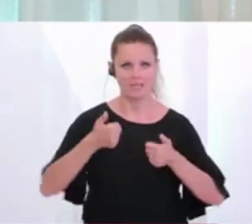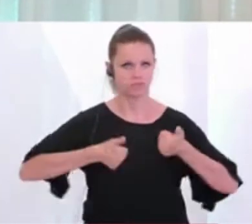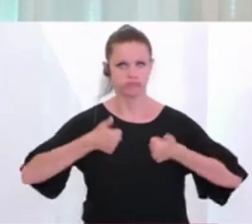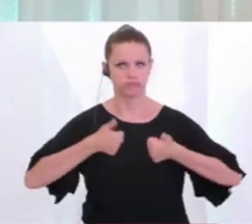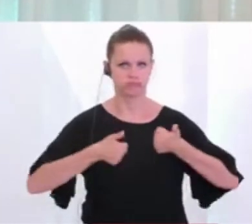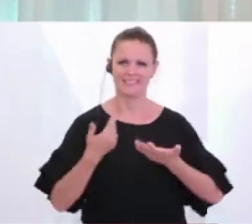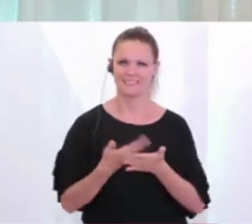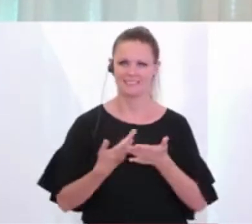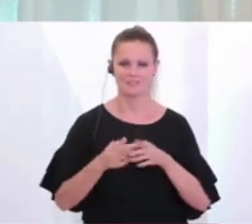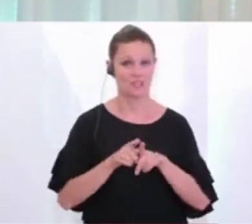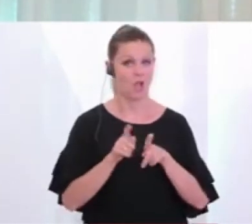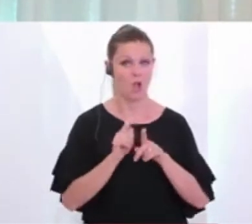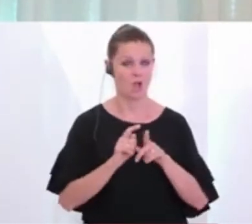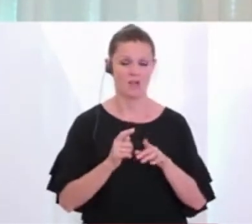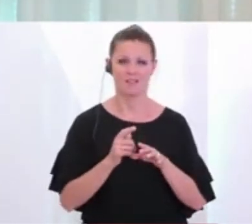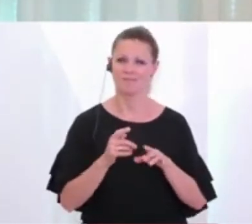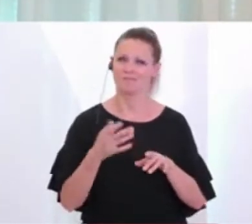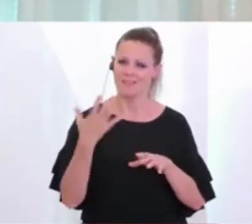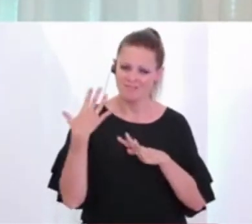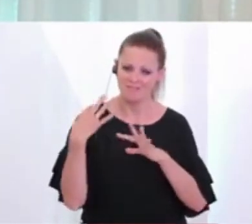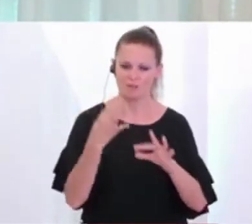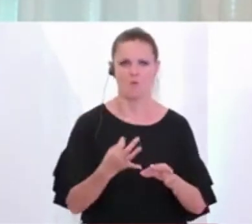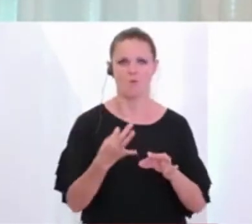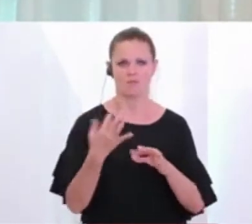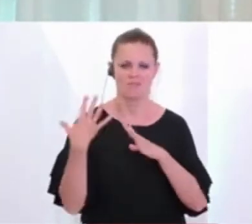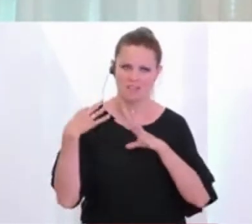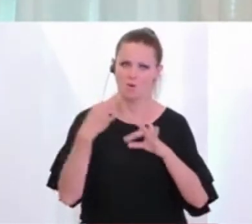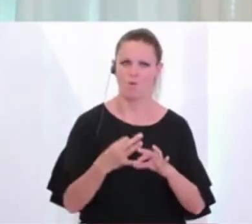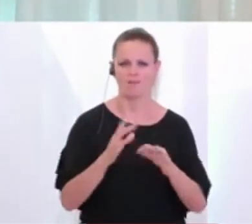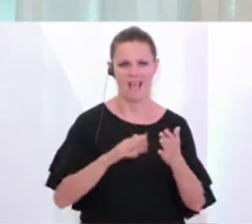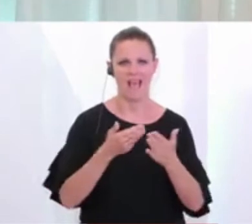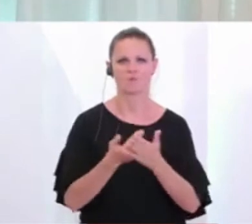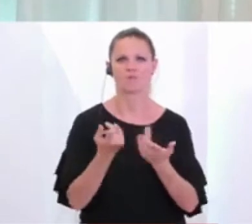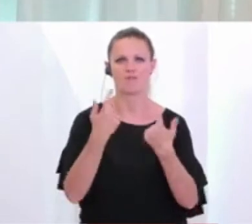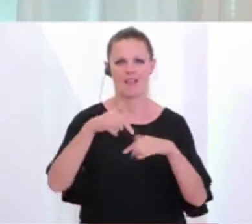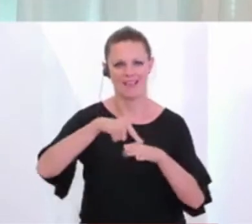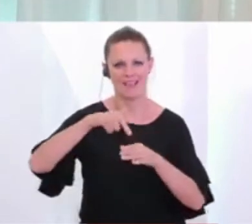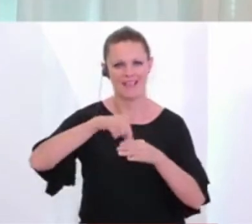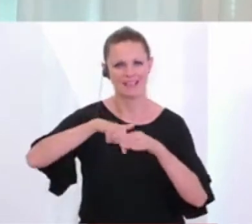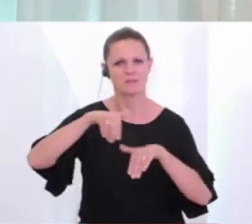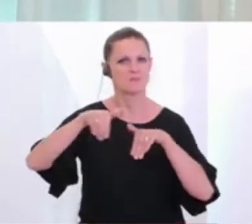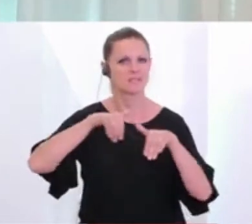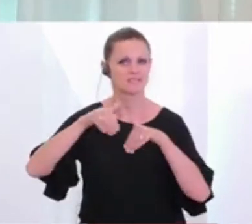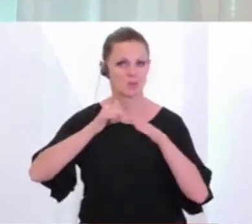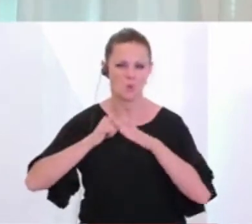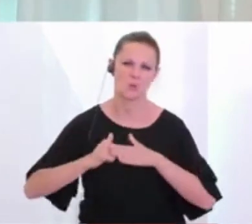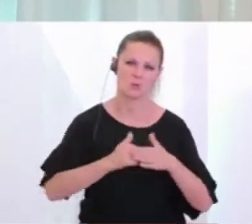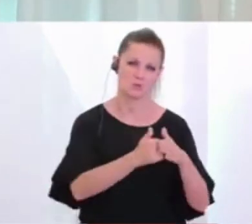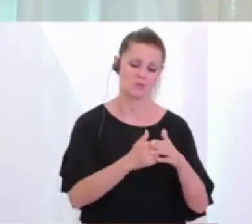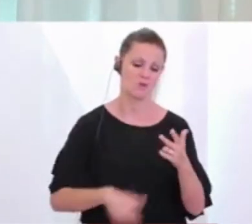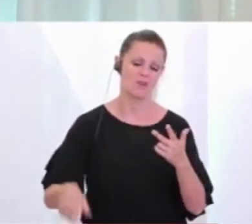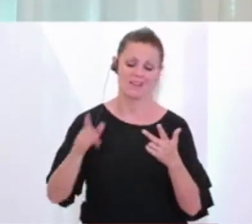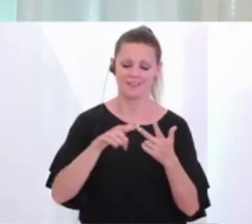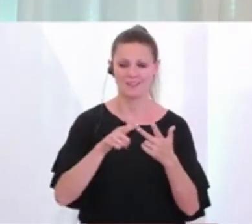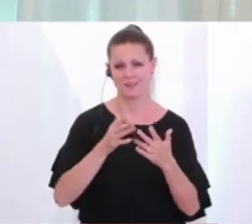auch dieses wiederholte Angebot des Innenministeriums, hier mitzuhelfen und mitzunterstützen. Und das dritte, und das ist wirklich mein